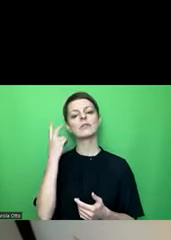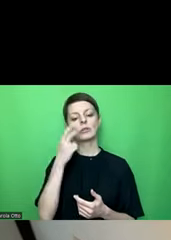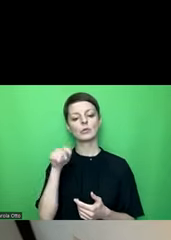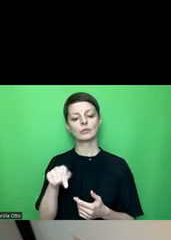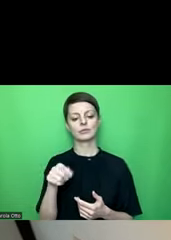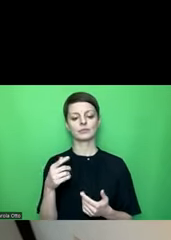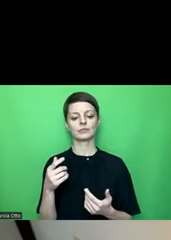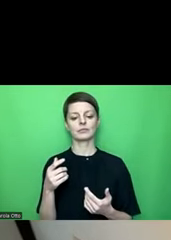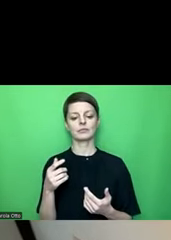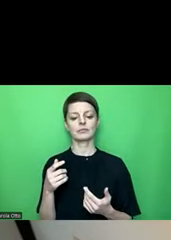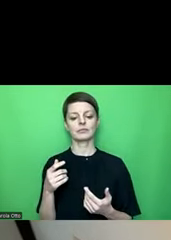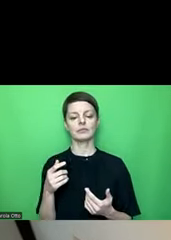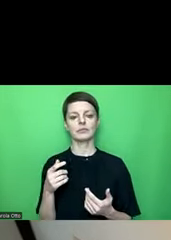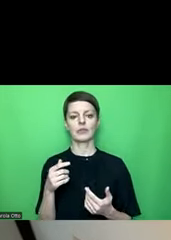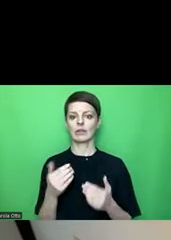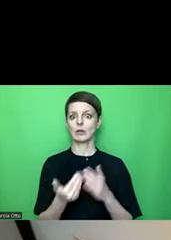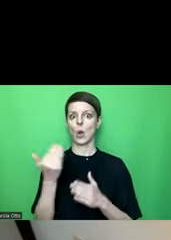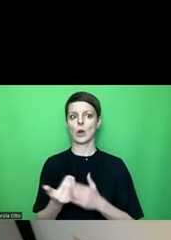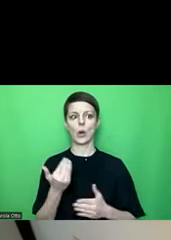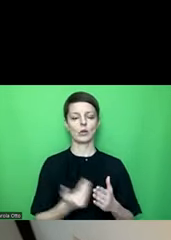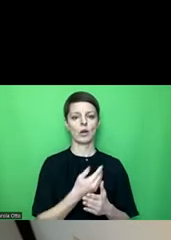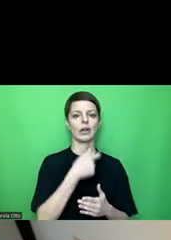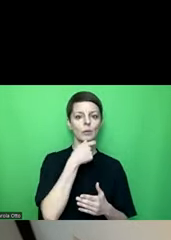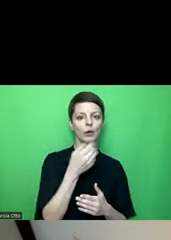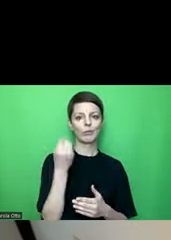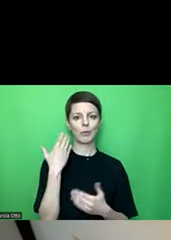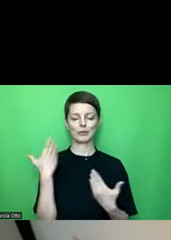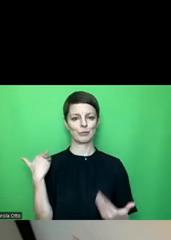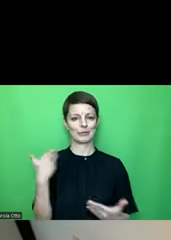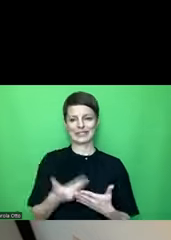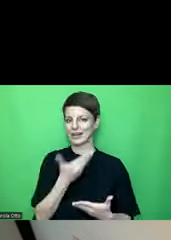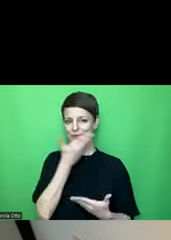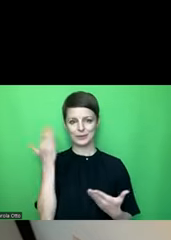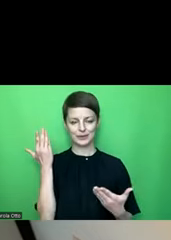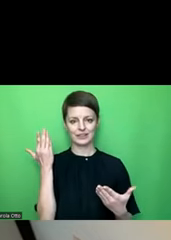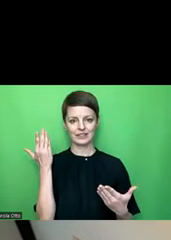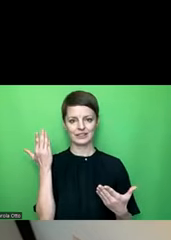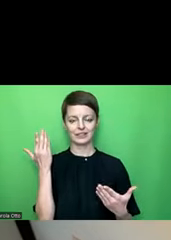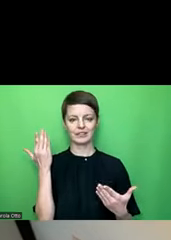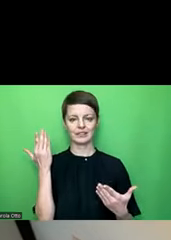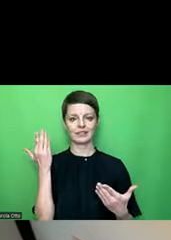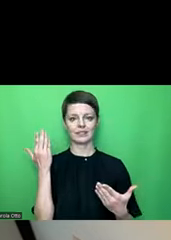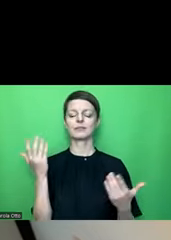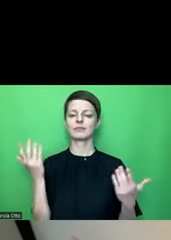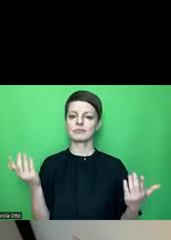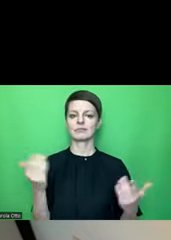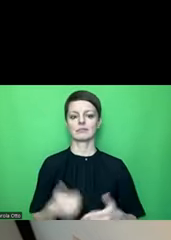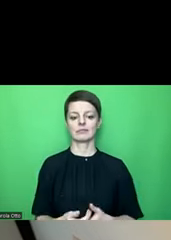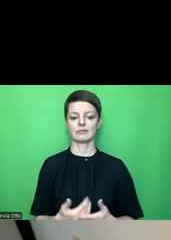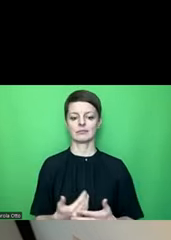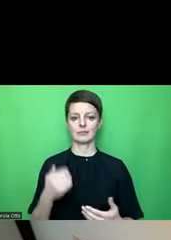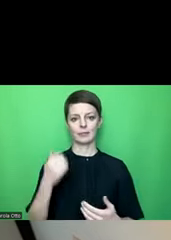die Dinge zu konzentrieren, die neu sind in Excel, die noch in Word und PowerPoint so nicht vorkamen und bin jetzt